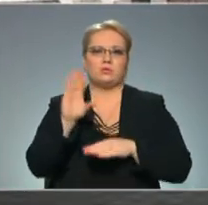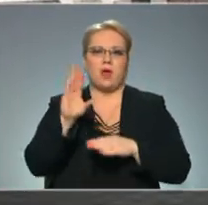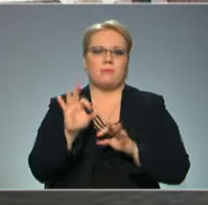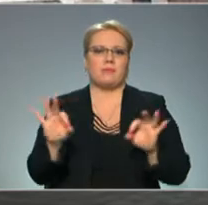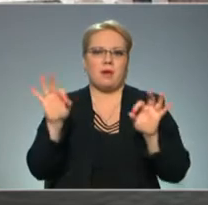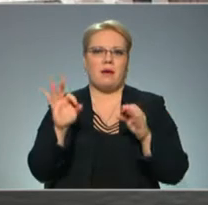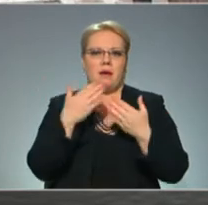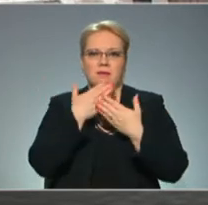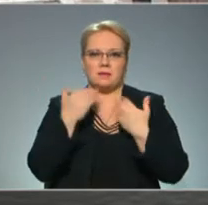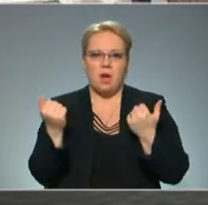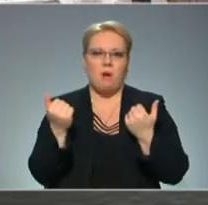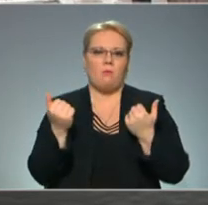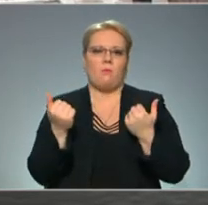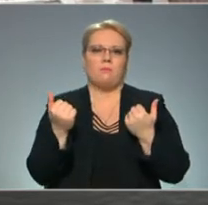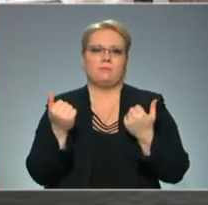nekādi.